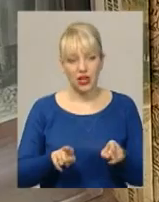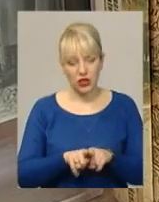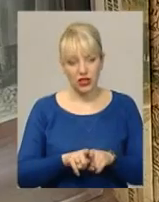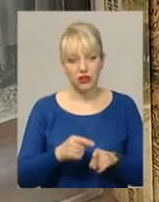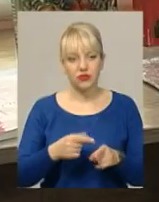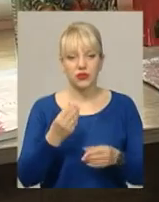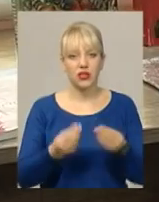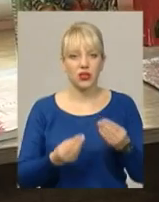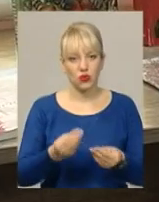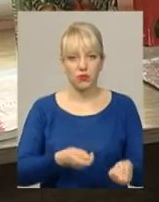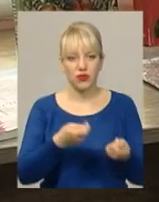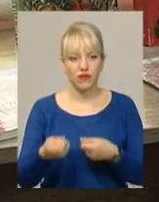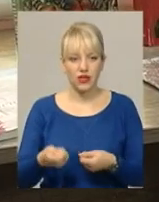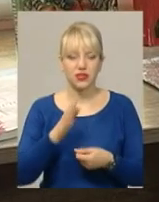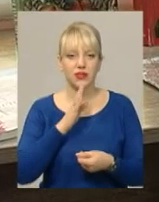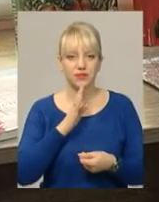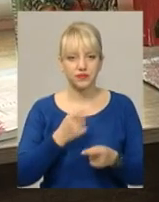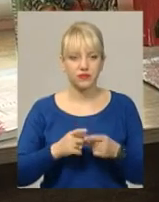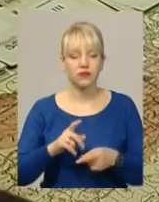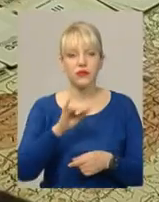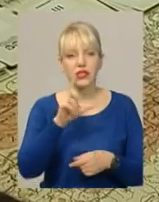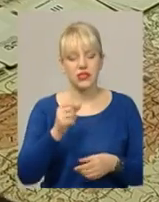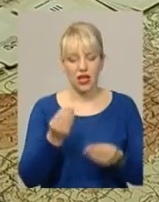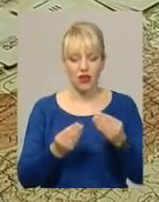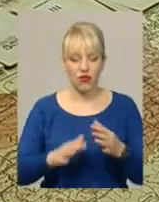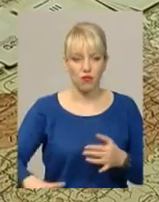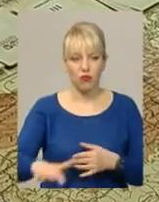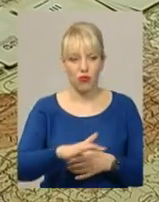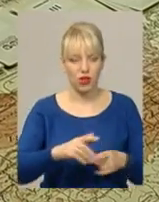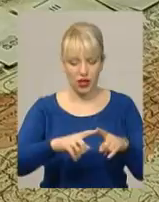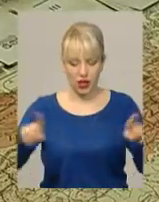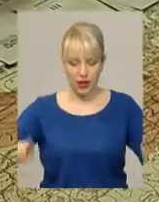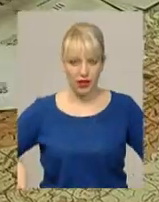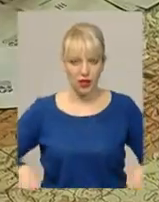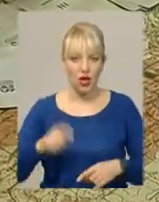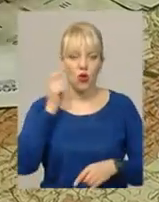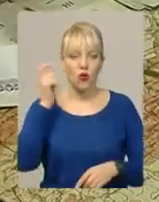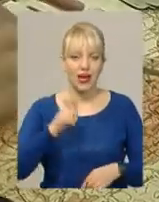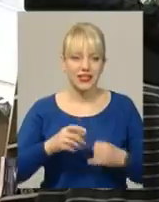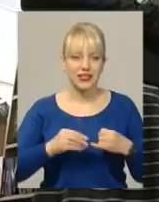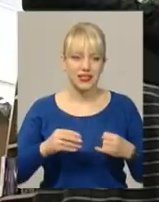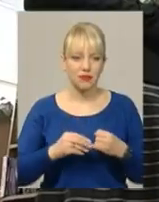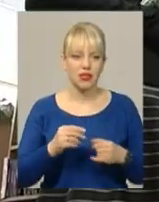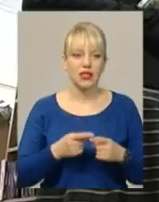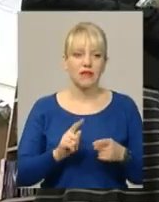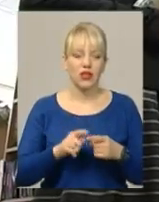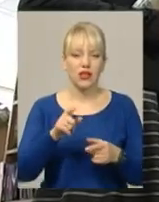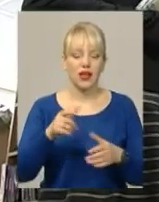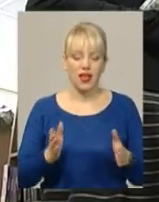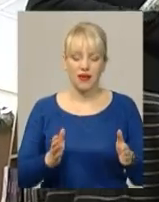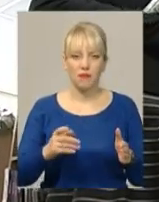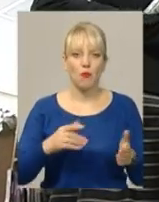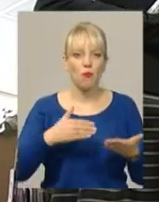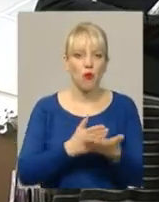книгозбірні Тамара Козицька. Розповідає, за ігрове поле слугує оглядова карта українських земель Степана Рудницького. Карта поділена на шість